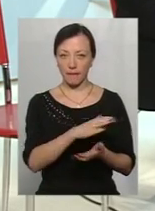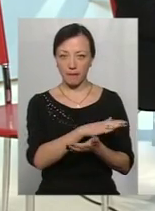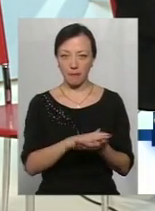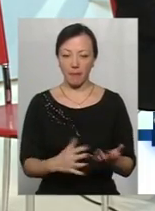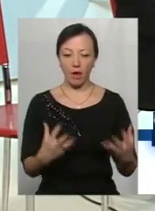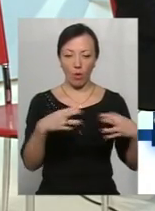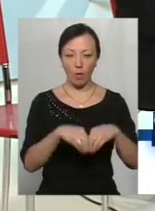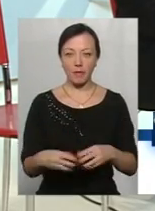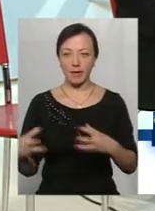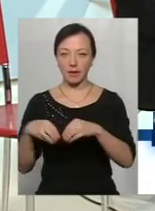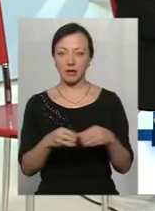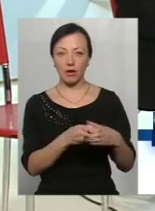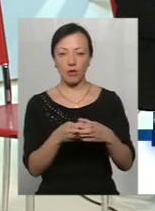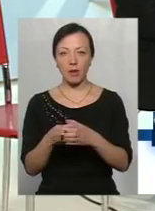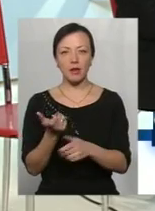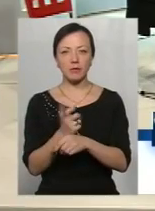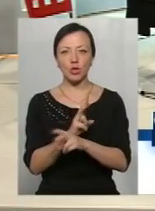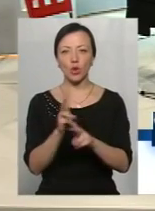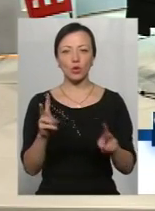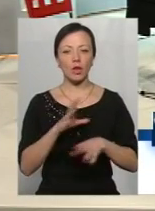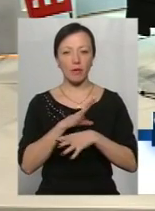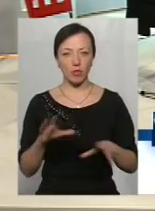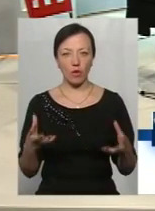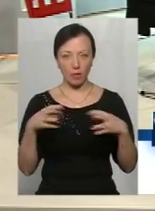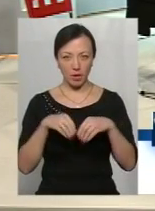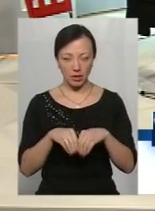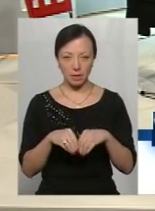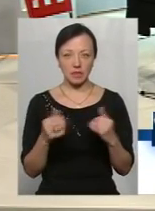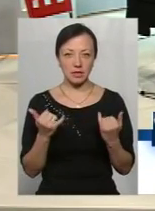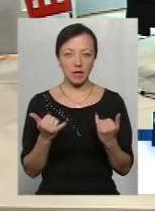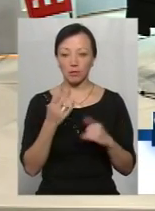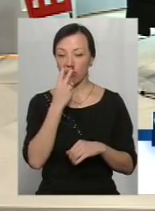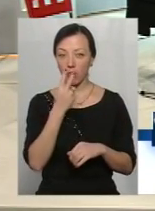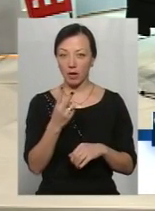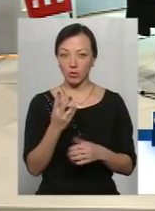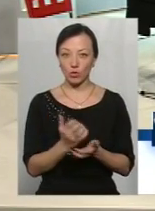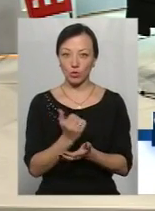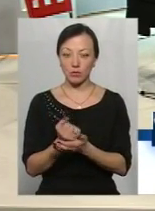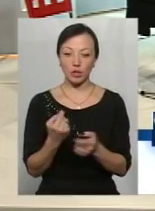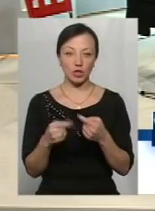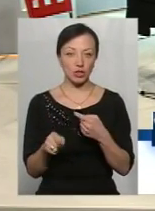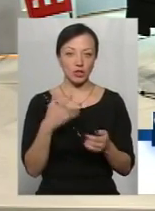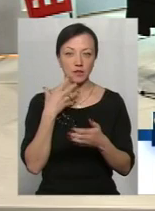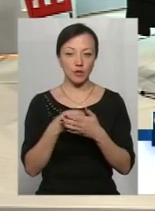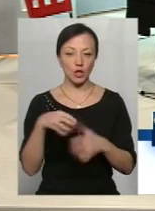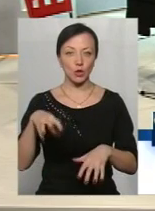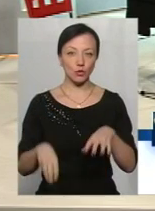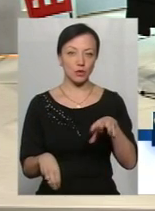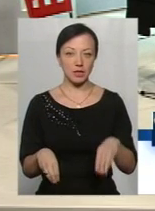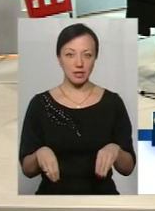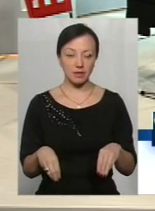можна. Більшість тих, хто не була об'єднана так, вони зараз побачили успіхи інших, своїх сусідів